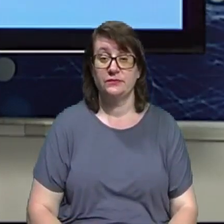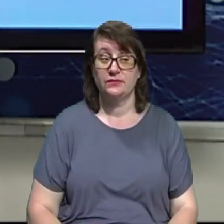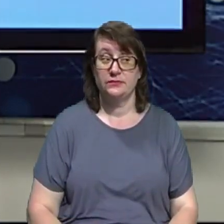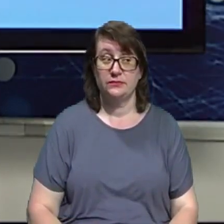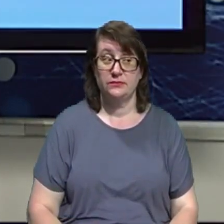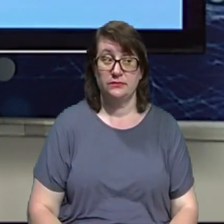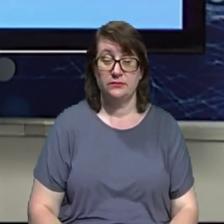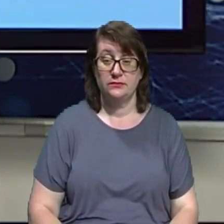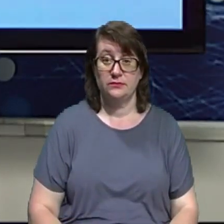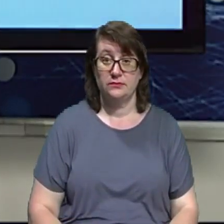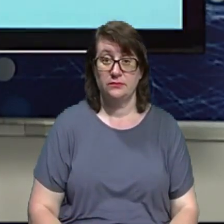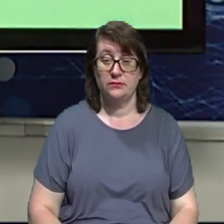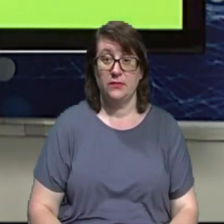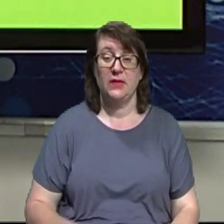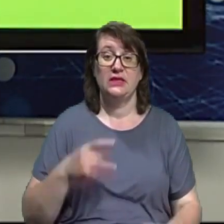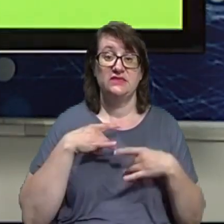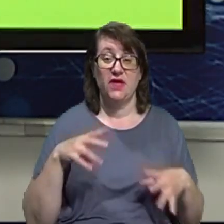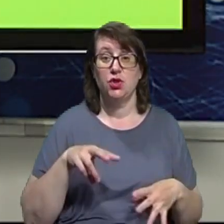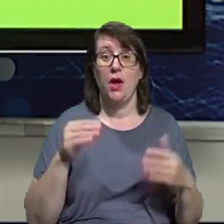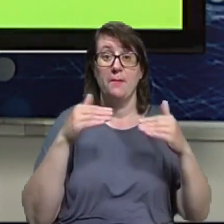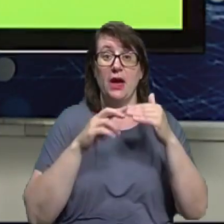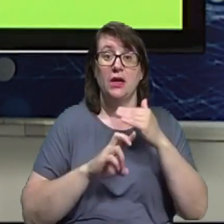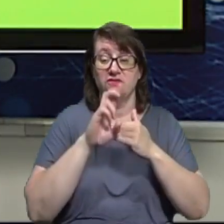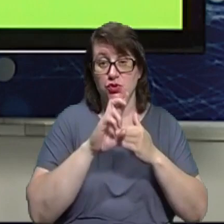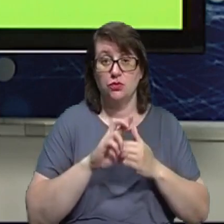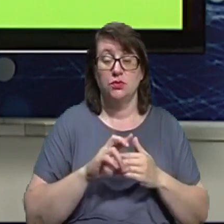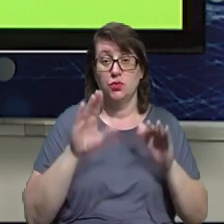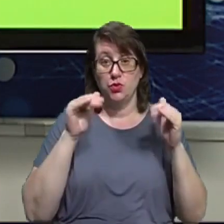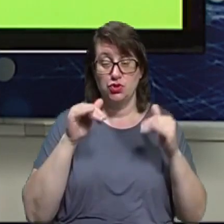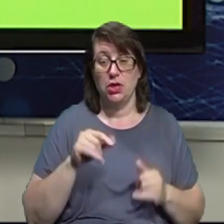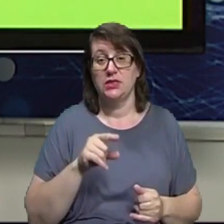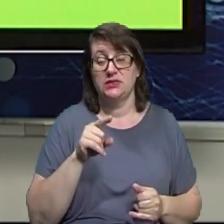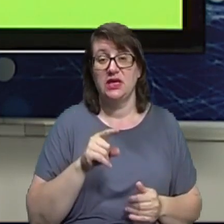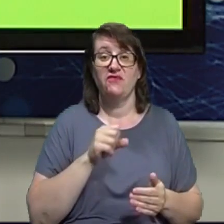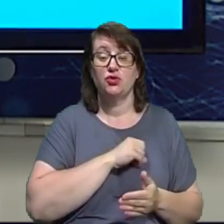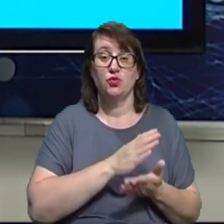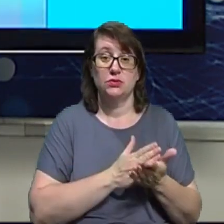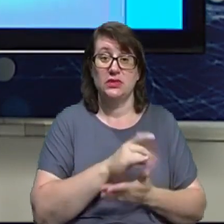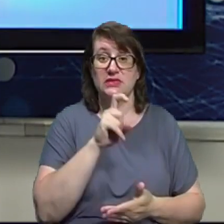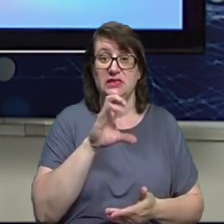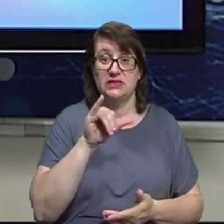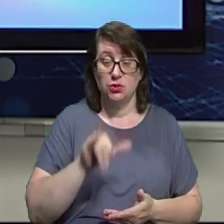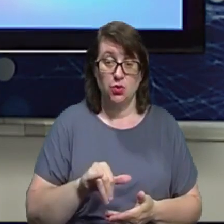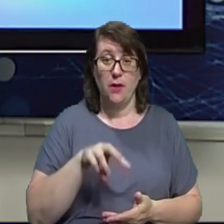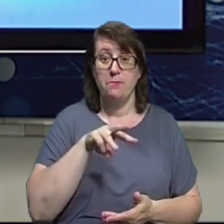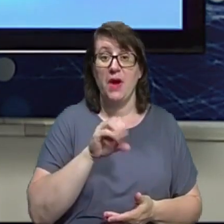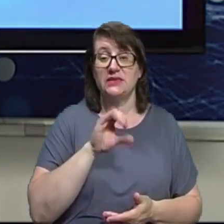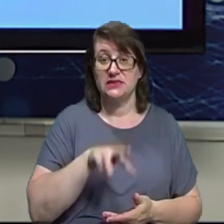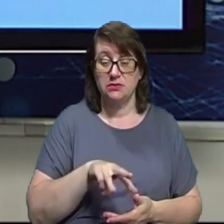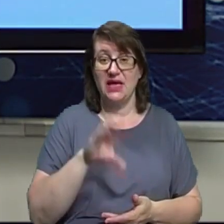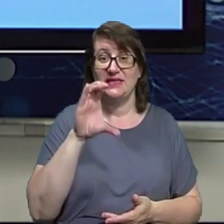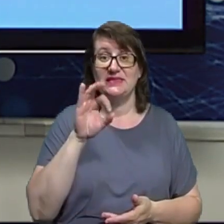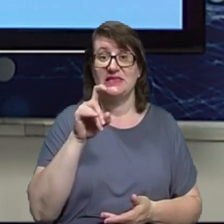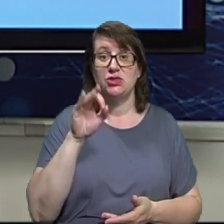У Свято-Михайлівському соборі попрощалися із військовослужбовцем Збройних сил України Максимом Сизовим. Чоловік